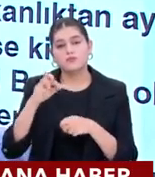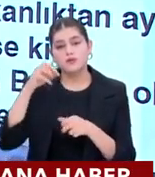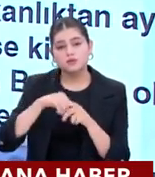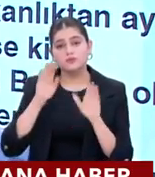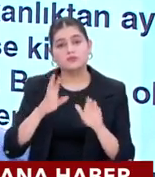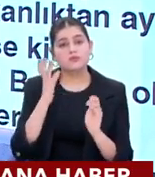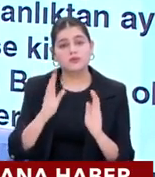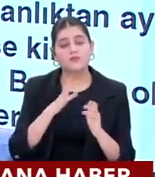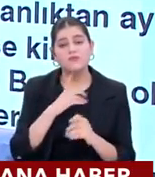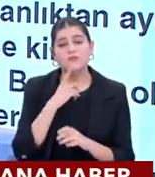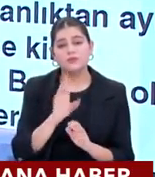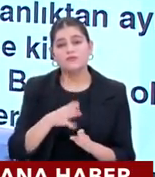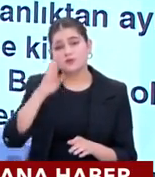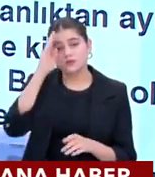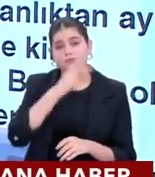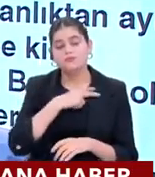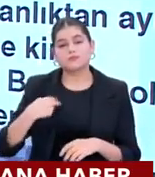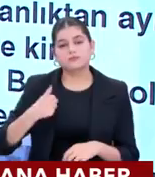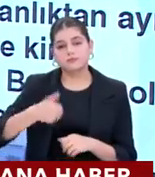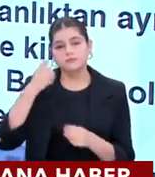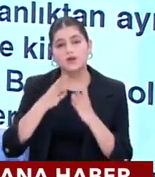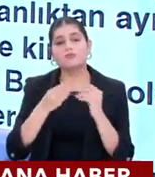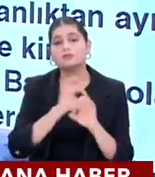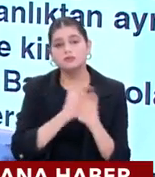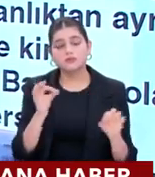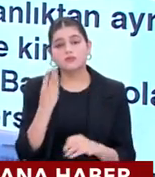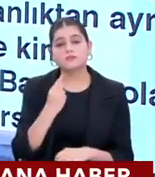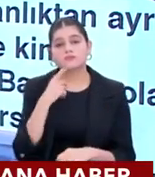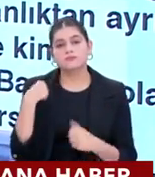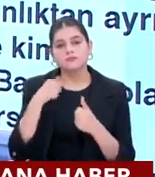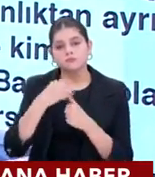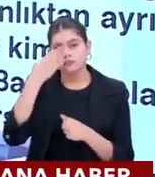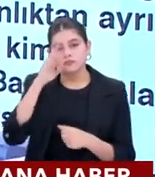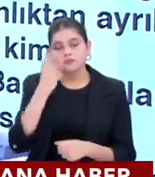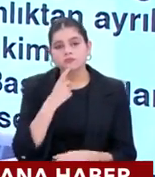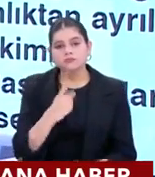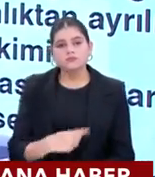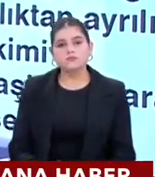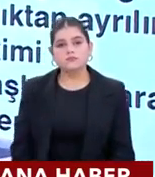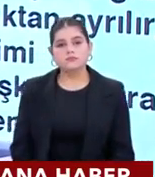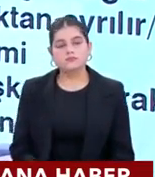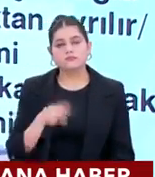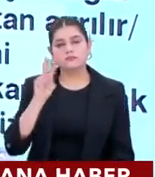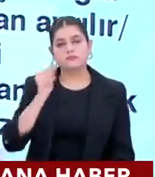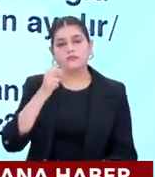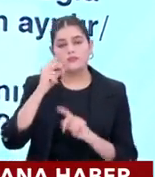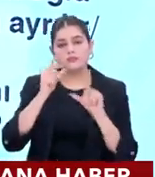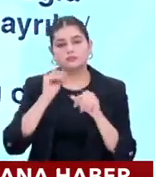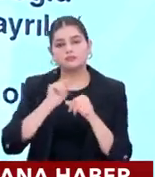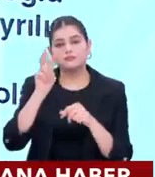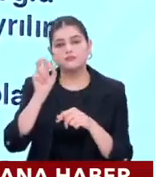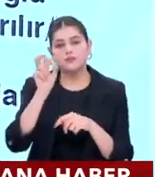devam edecek. Lakin İstanbul Büyükşehir Belediyesi'ni kaybetmemek için de yeniden aday olacağı söyleniyor. 26 ilde